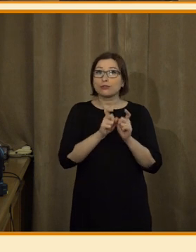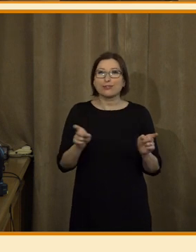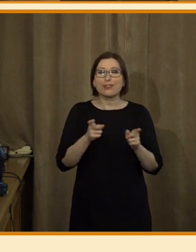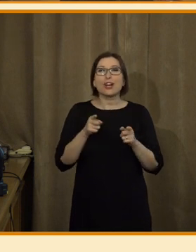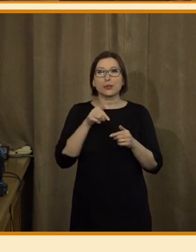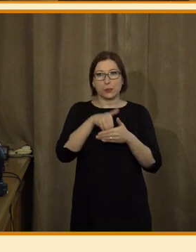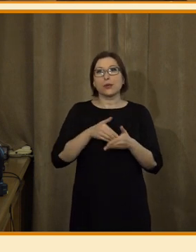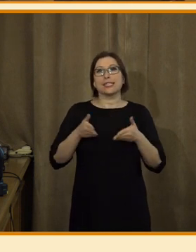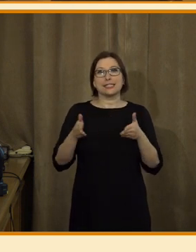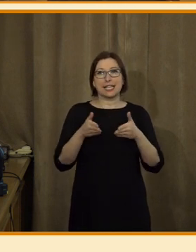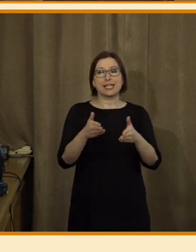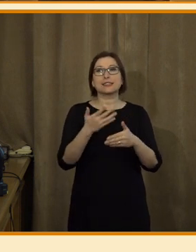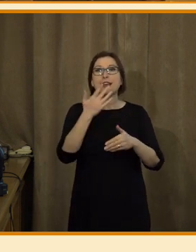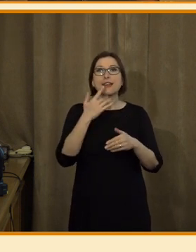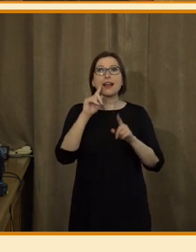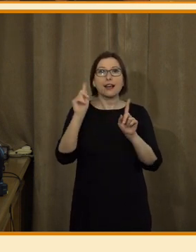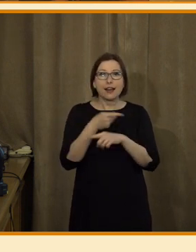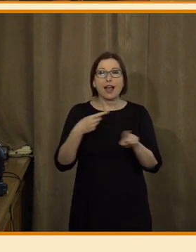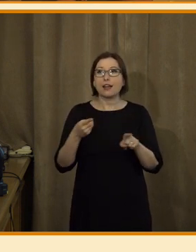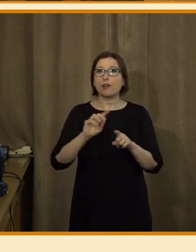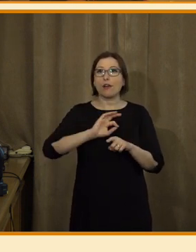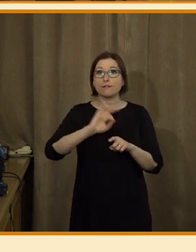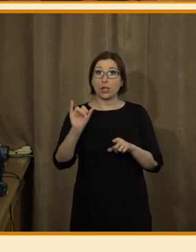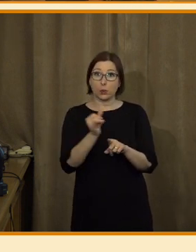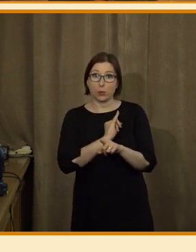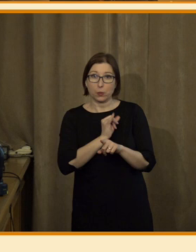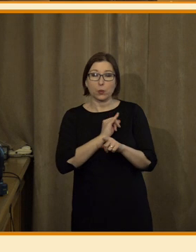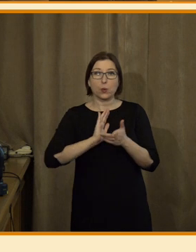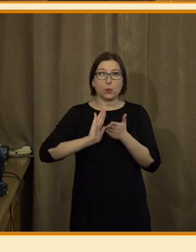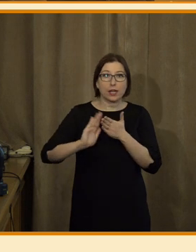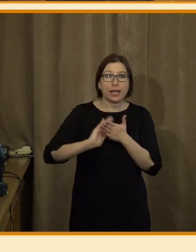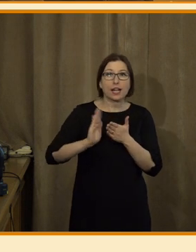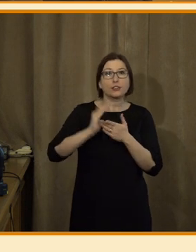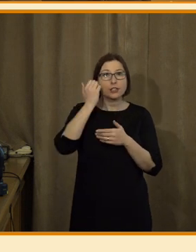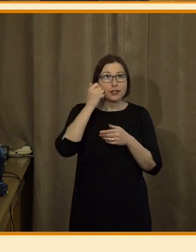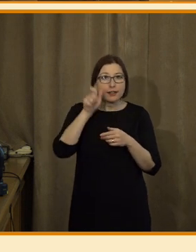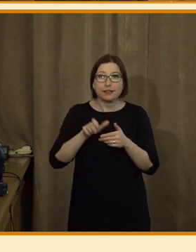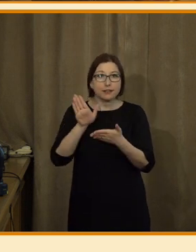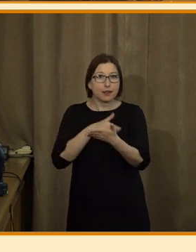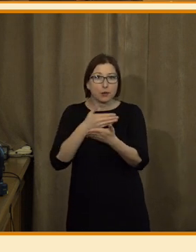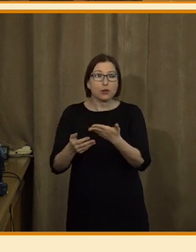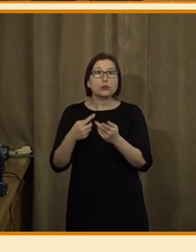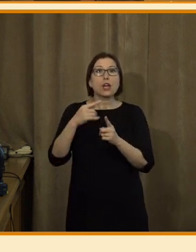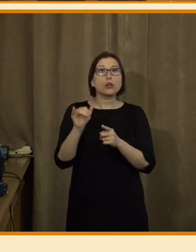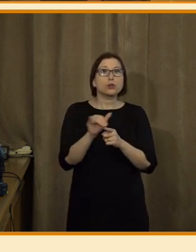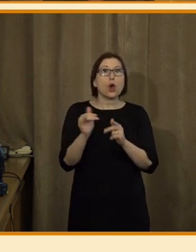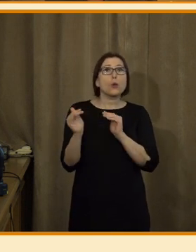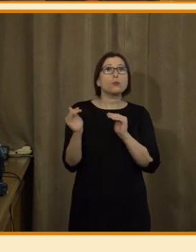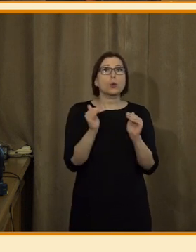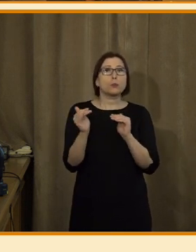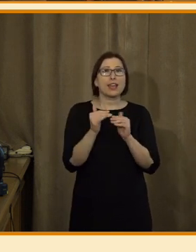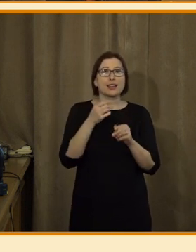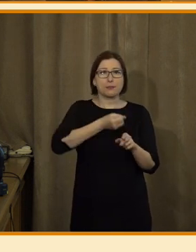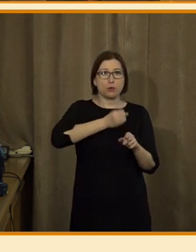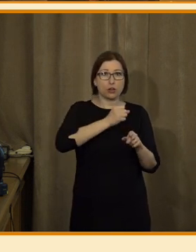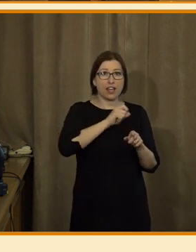cesta, jak to rádio udělat zajímavější, rychlejší. A ti průměrnější moderátoři